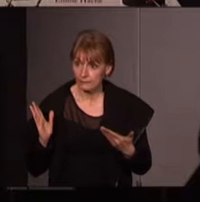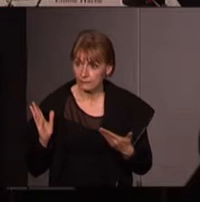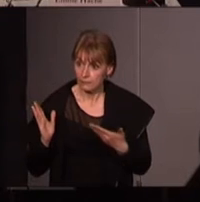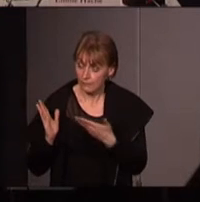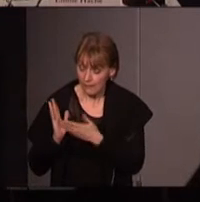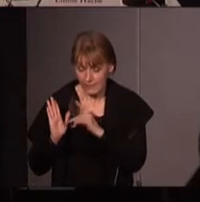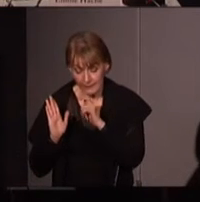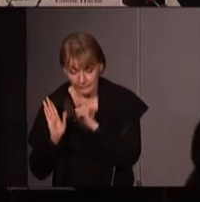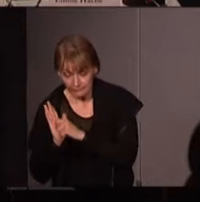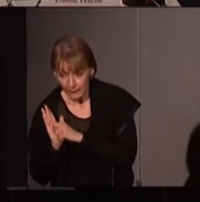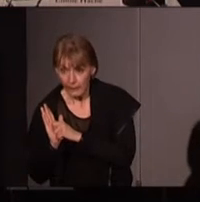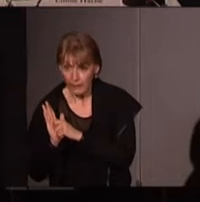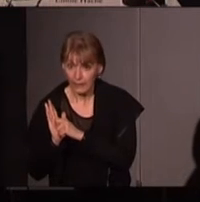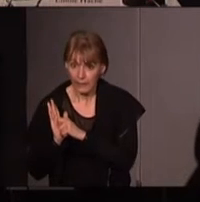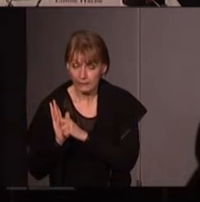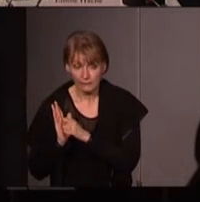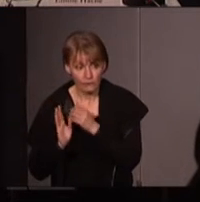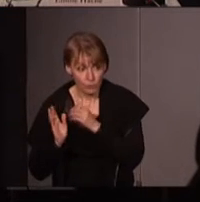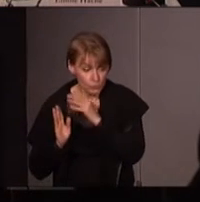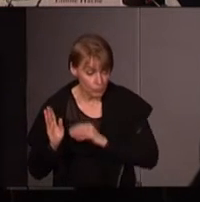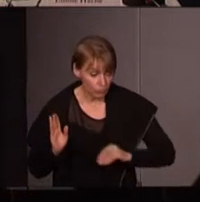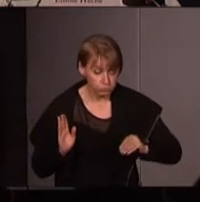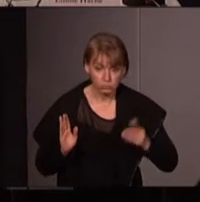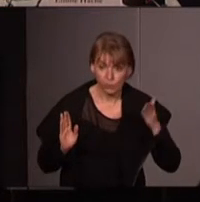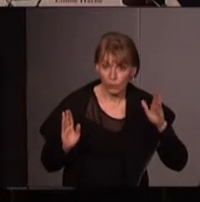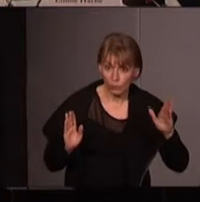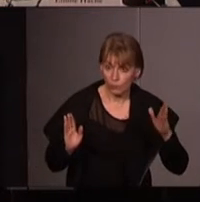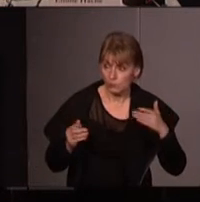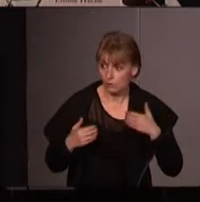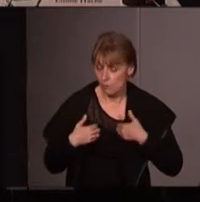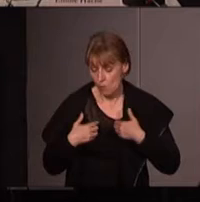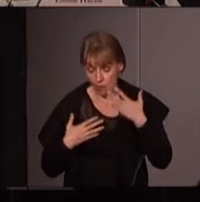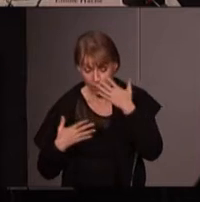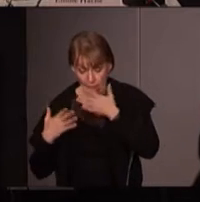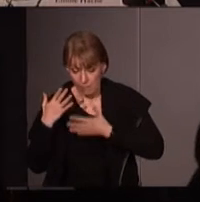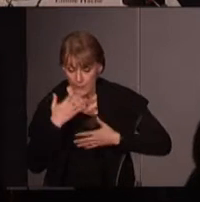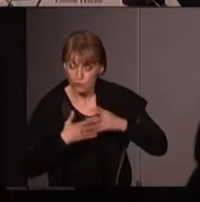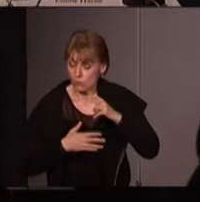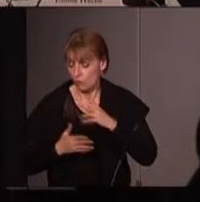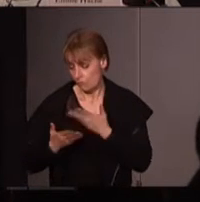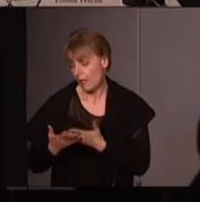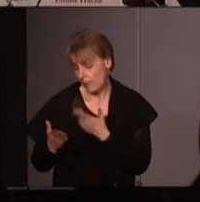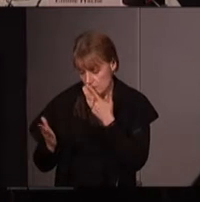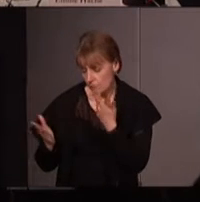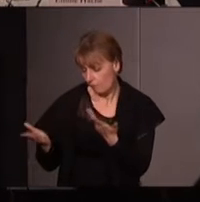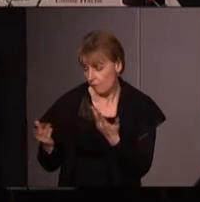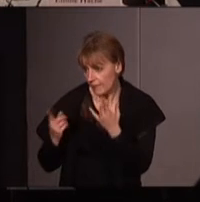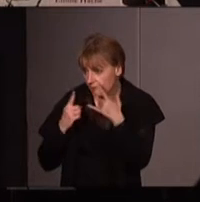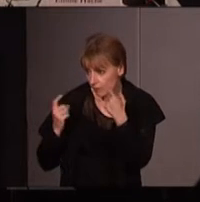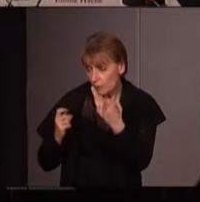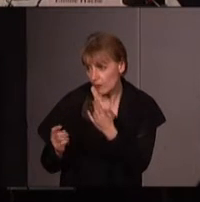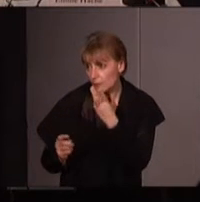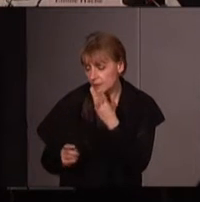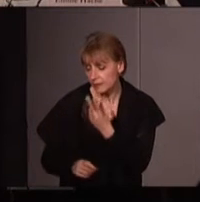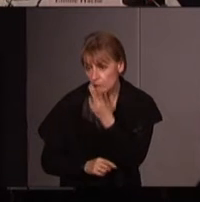datés et qui sont ancrés ailleurs m'ont un peu perdu même si je comprends leur utilité d'un point de vue théorique je me dis